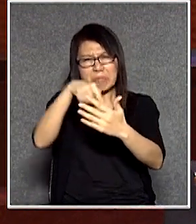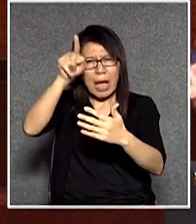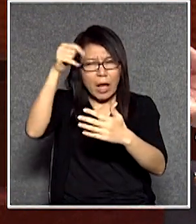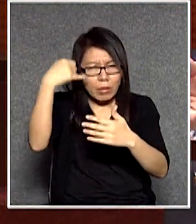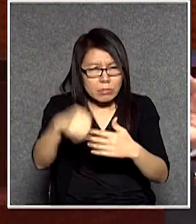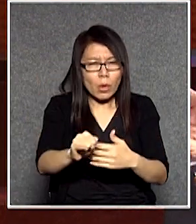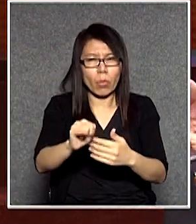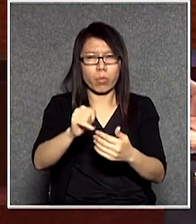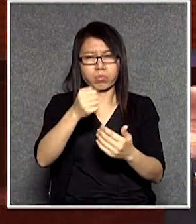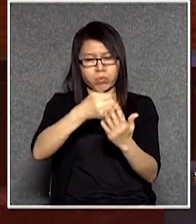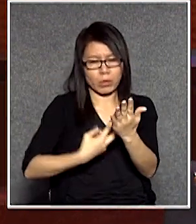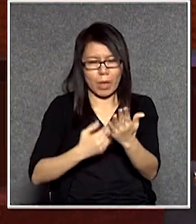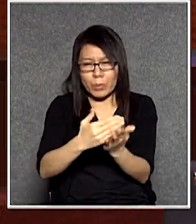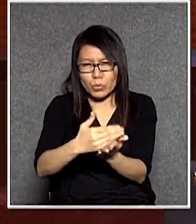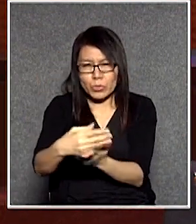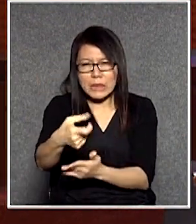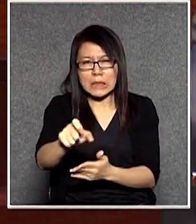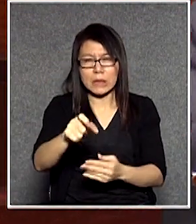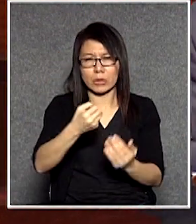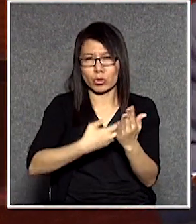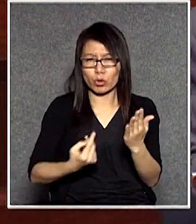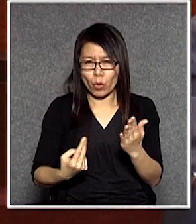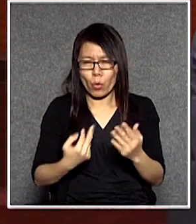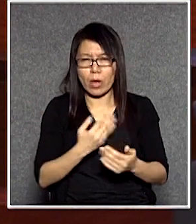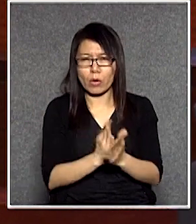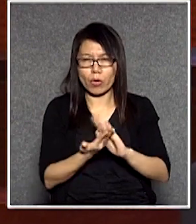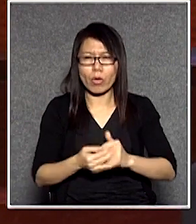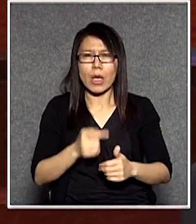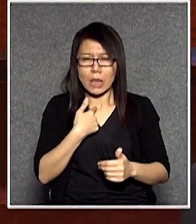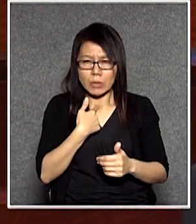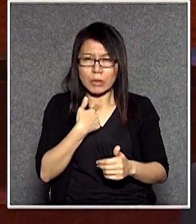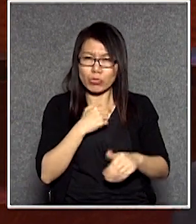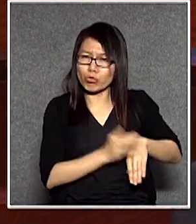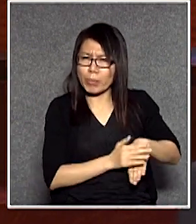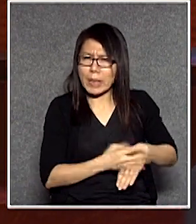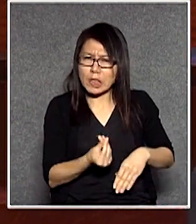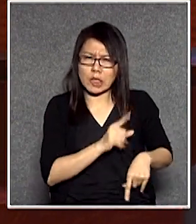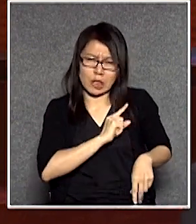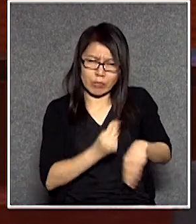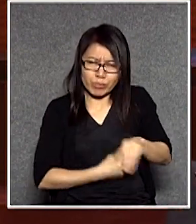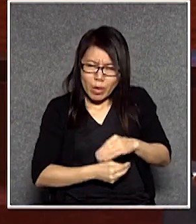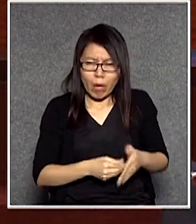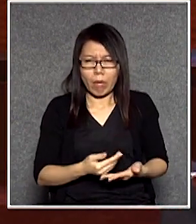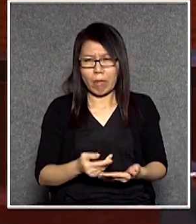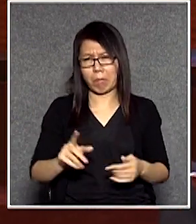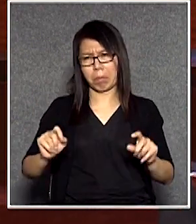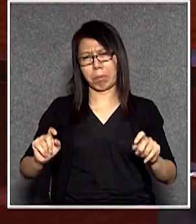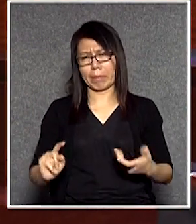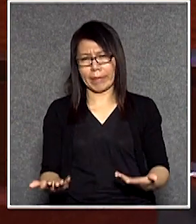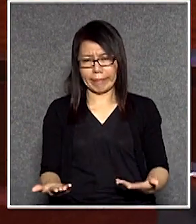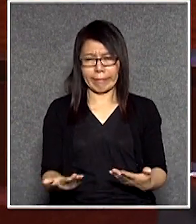那現在呢我就要叫你拿儲美金自己搞定什麼意思呢請問